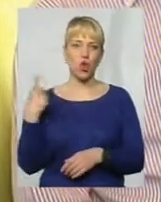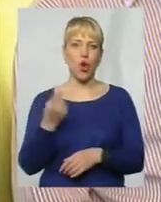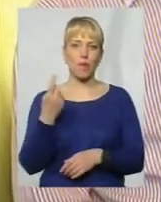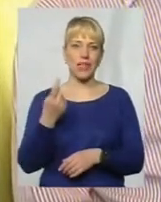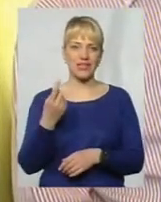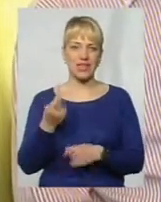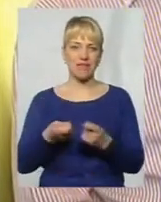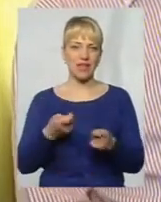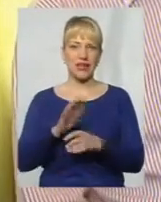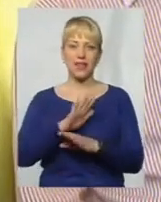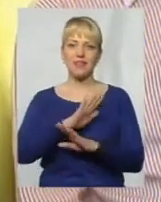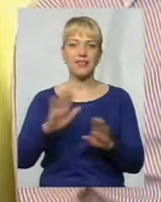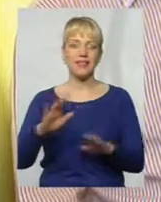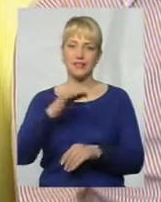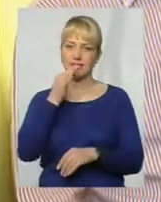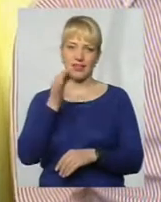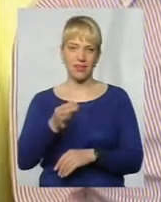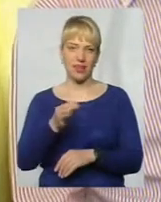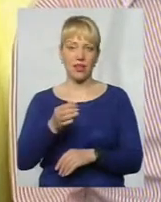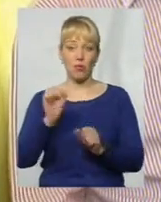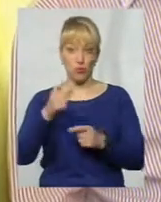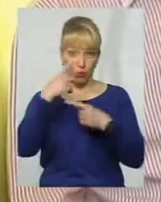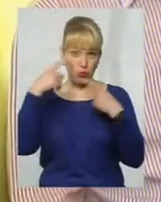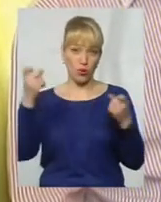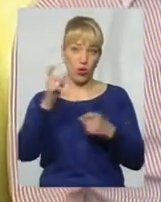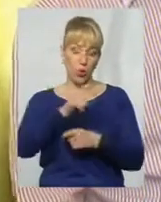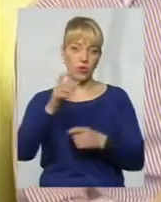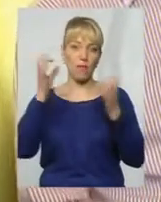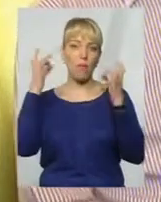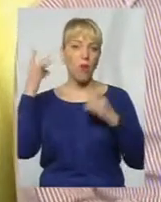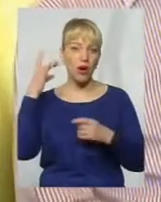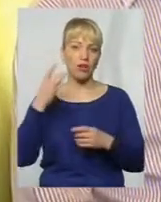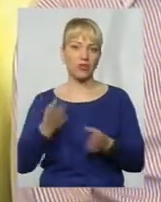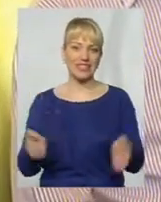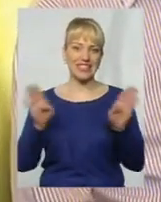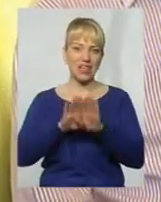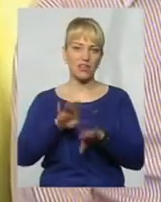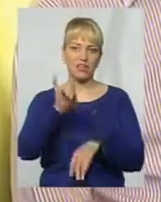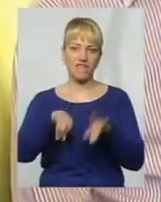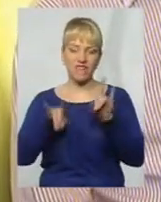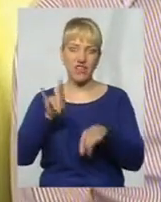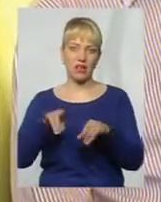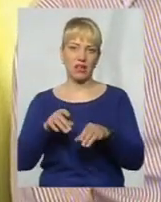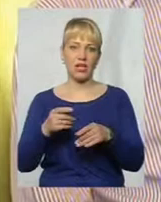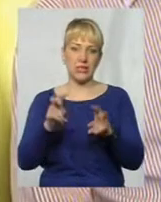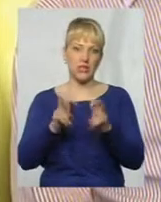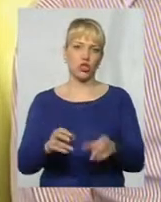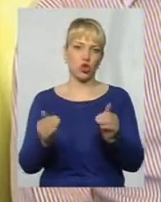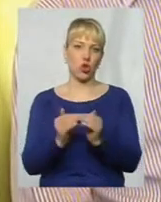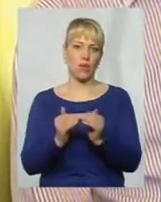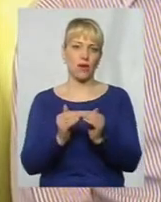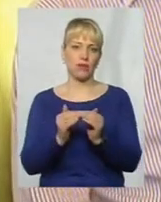не сказали. Просто-напросто не було об'явити. Людям по радіо закрити вікна, форточки, сидять вдома.